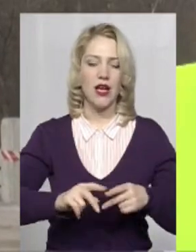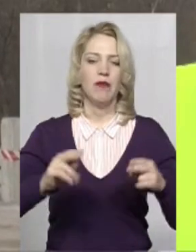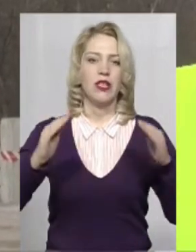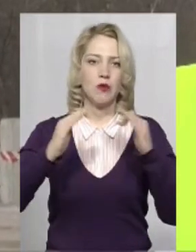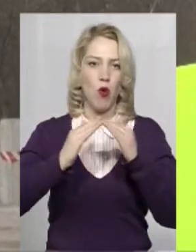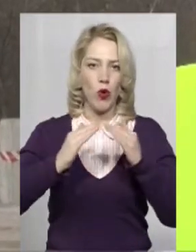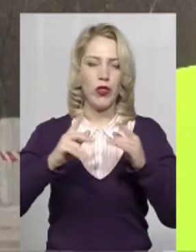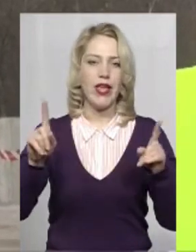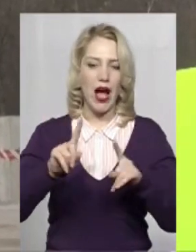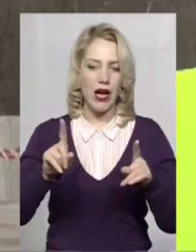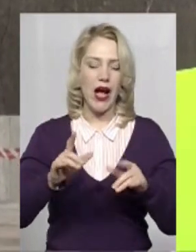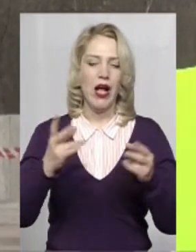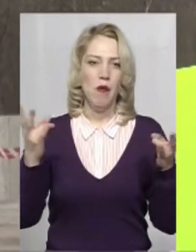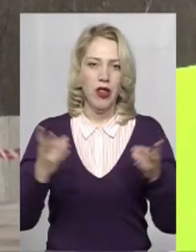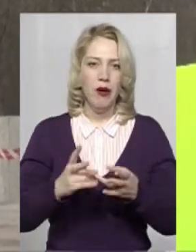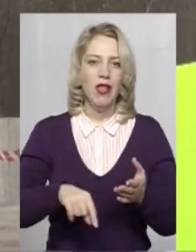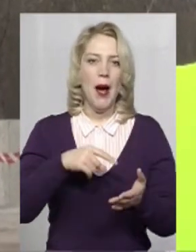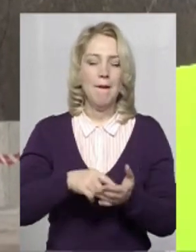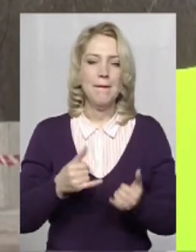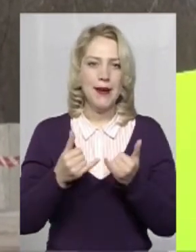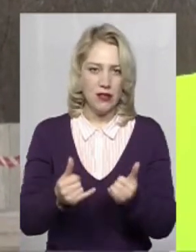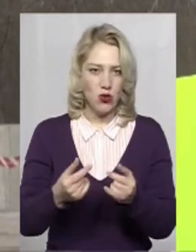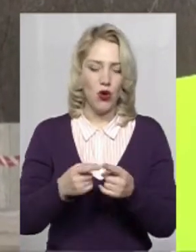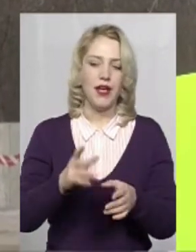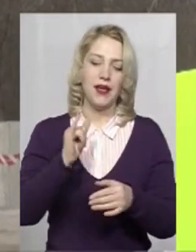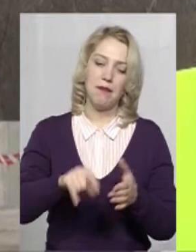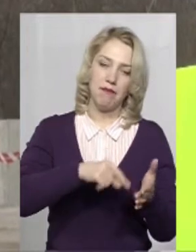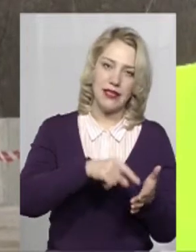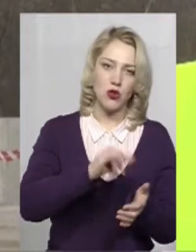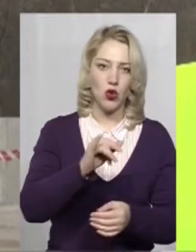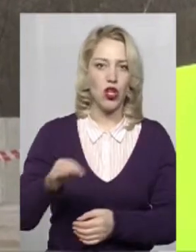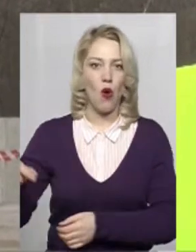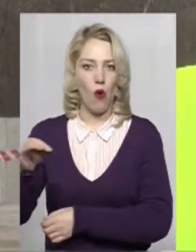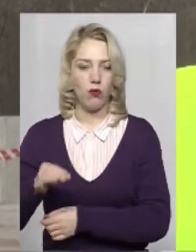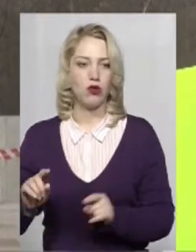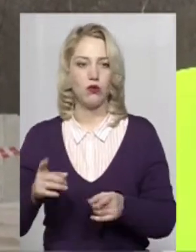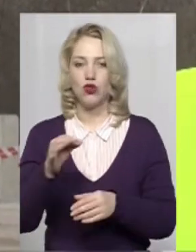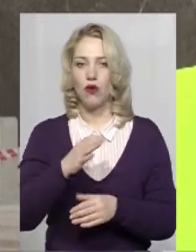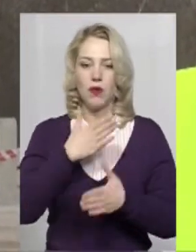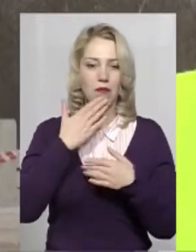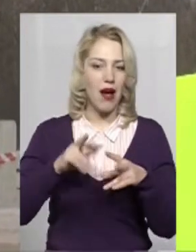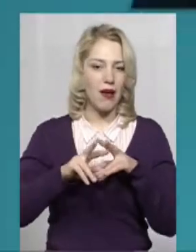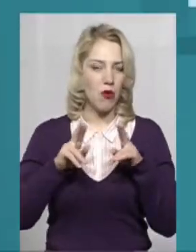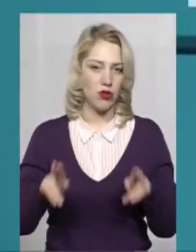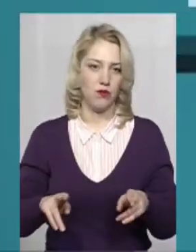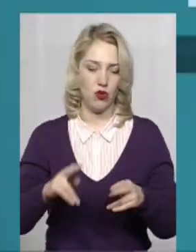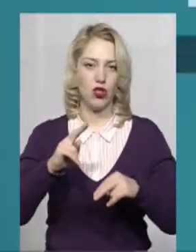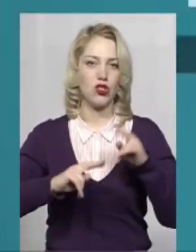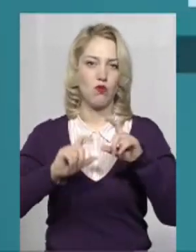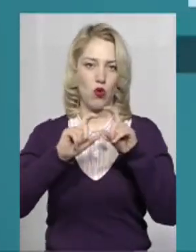дуже і дуже потрібна місту, але навіть не тільки місту, й області, тому що в області немає подібної споруди і ніколи не було.